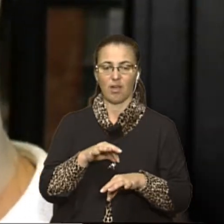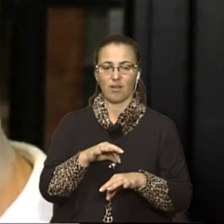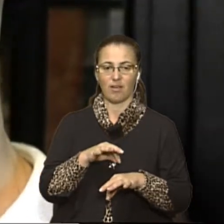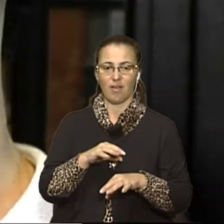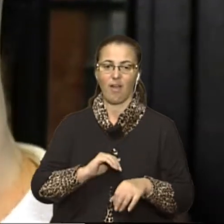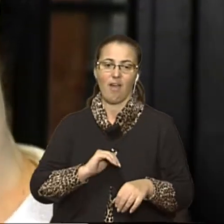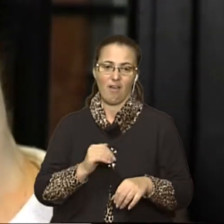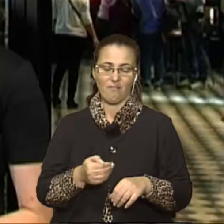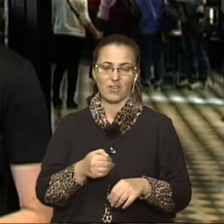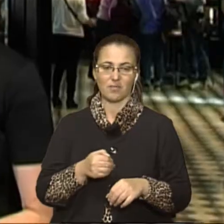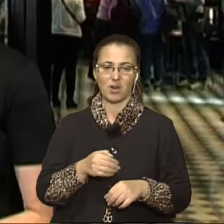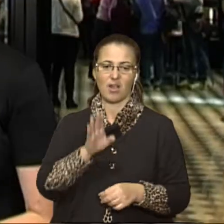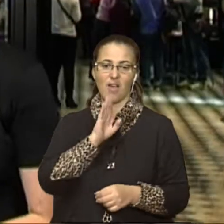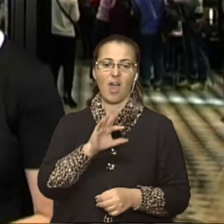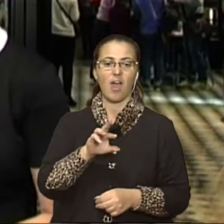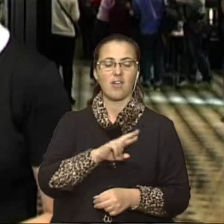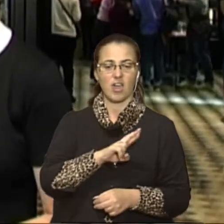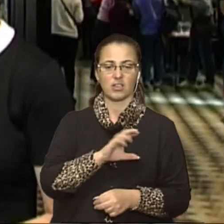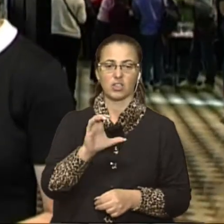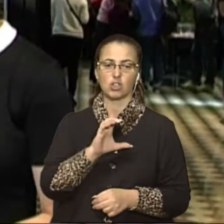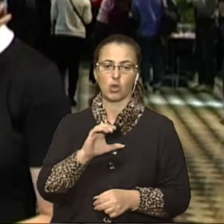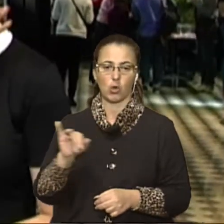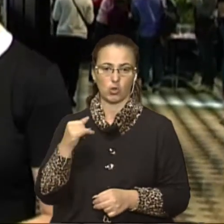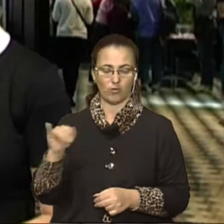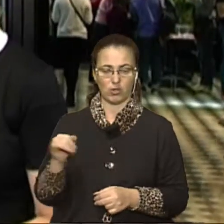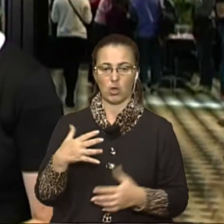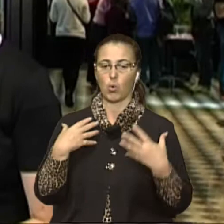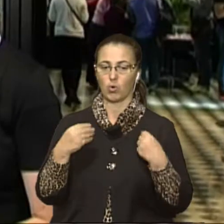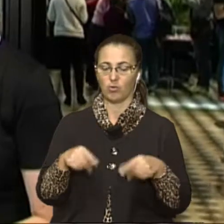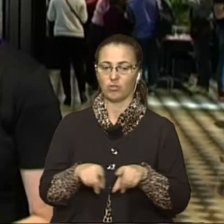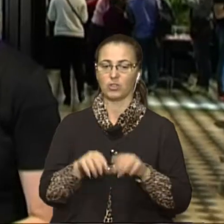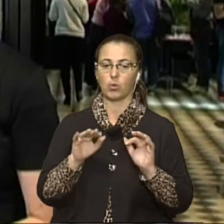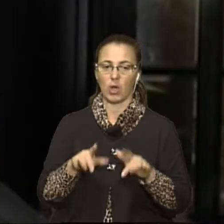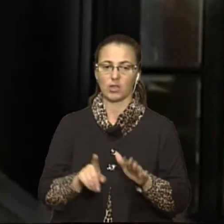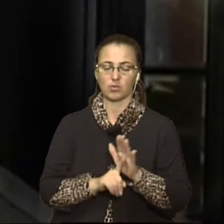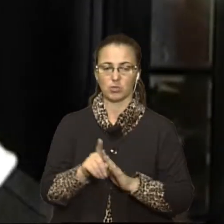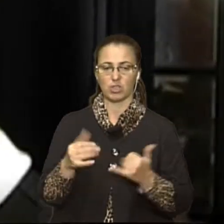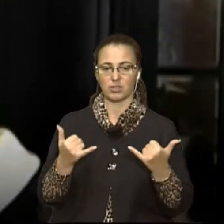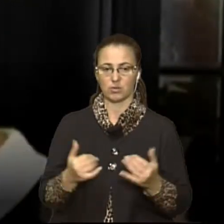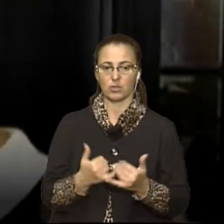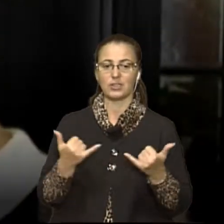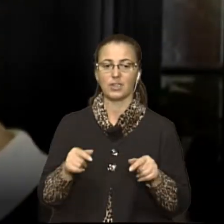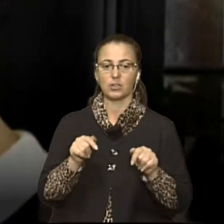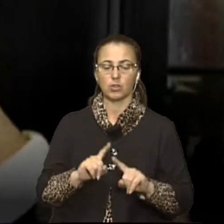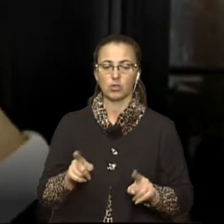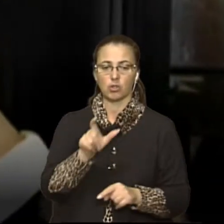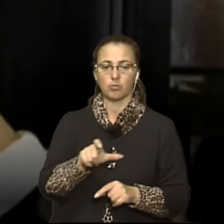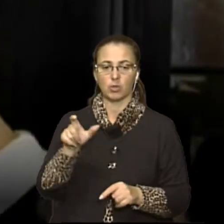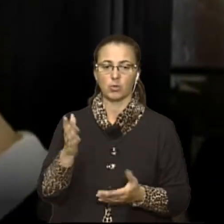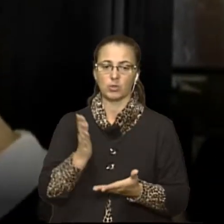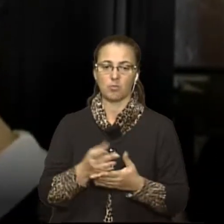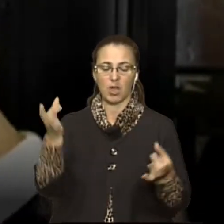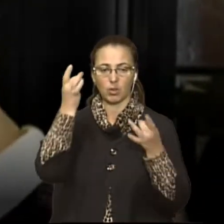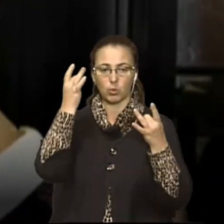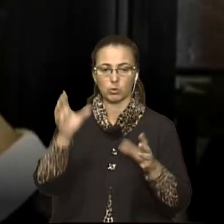редбранч кожний перший вівторок місяця в Києві. У Львові таку акцію започаткували сьогодні. Для того, щоб люди мали культуру